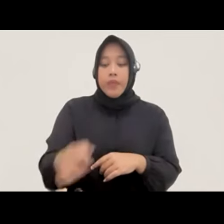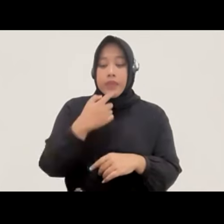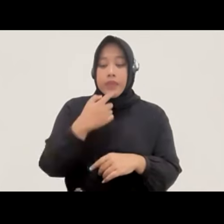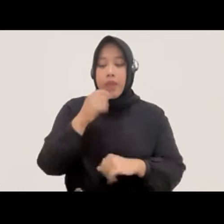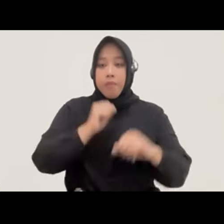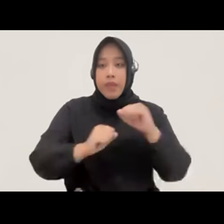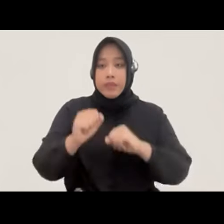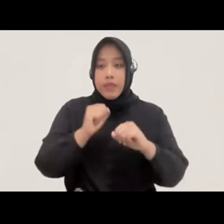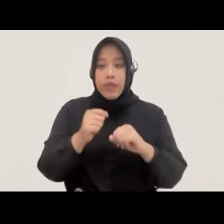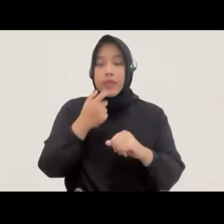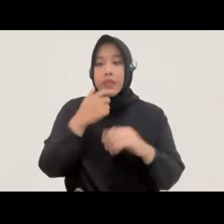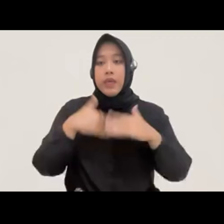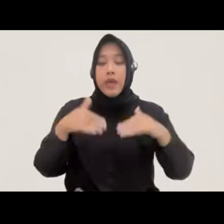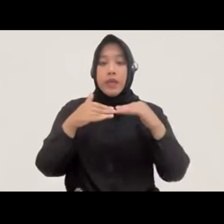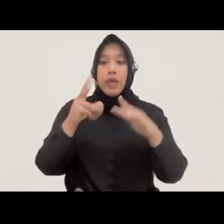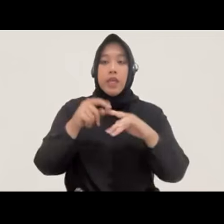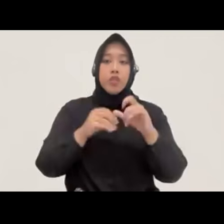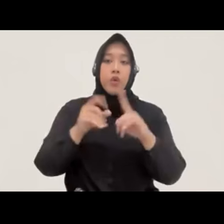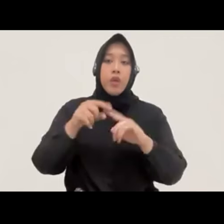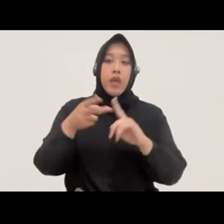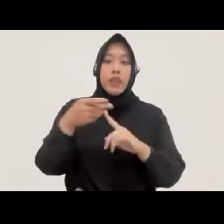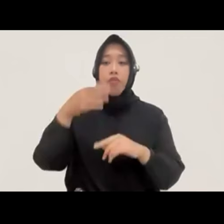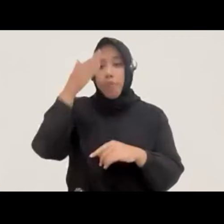keadilan restoratif oleh polisi begitu